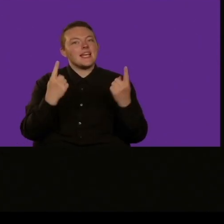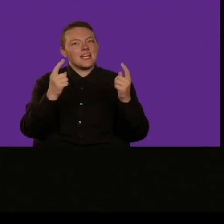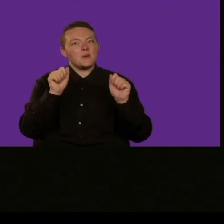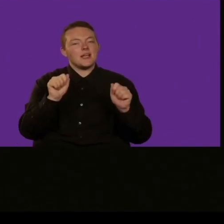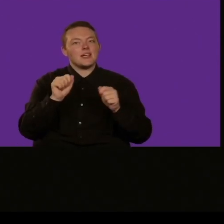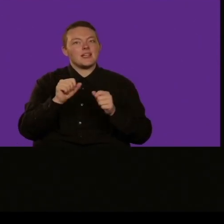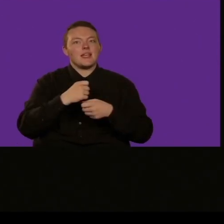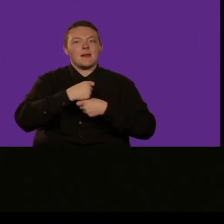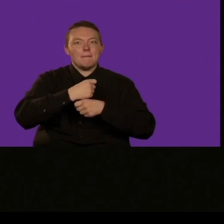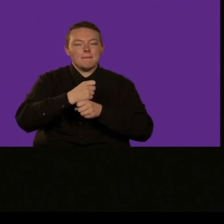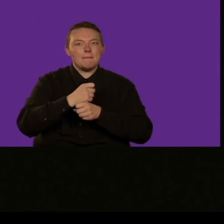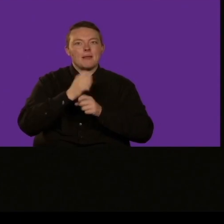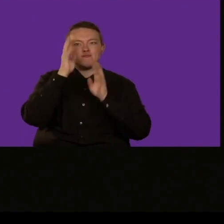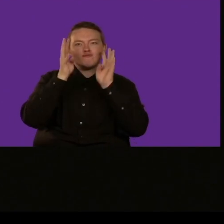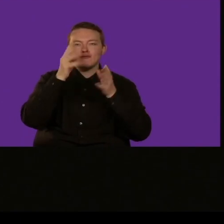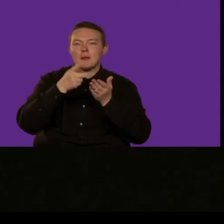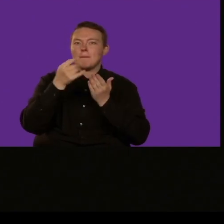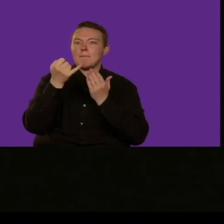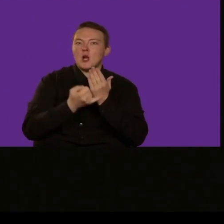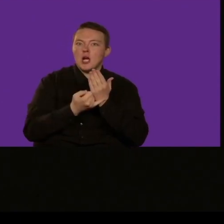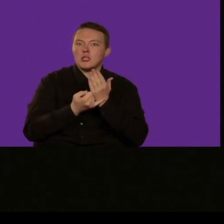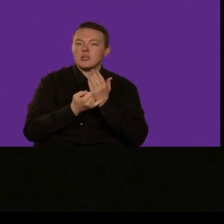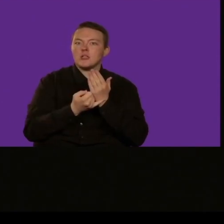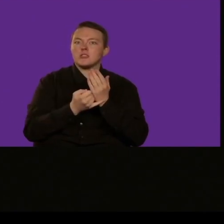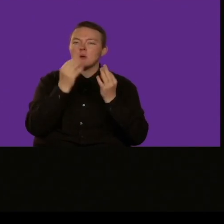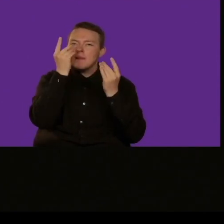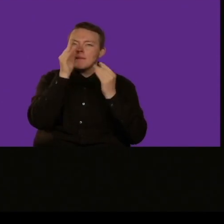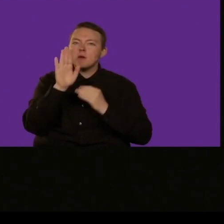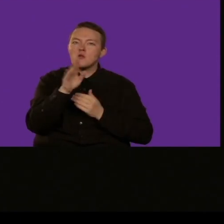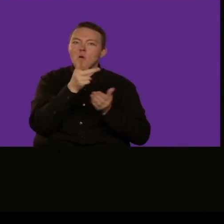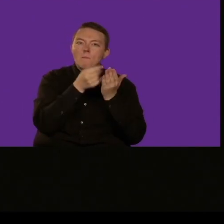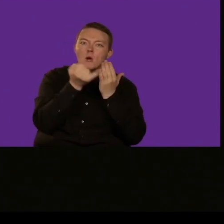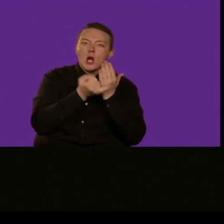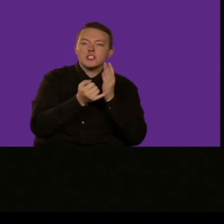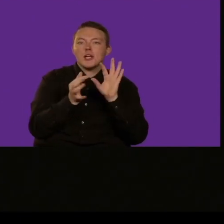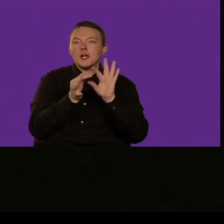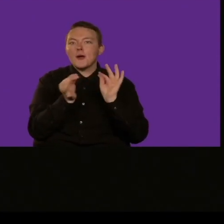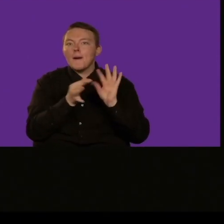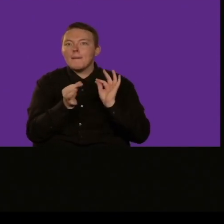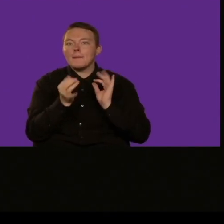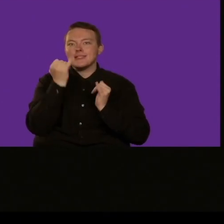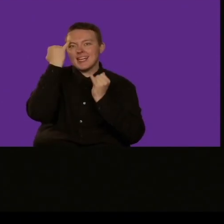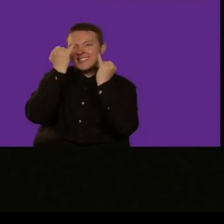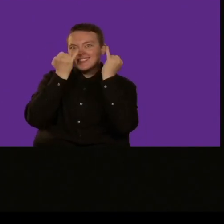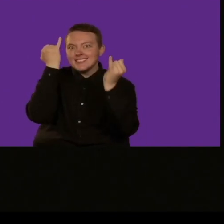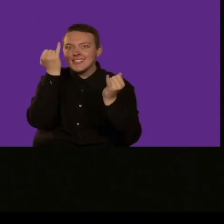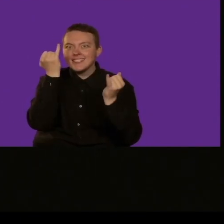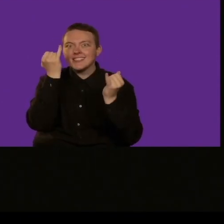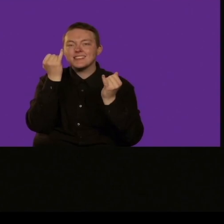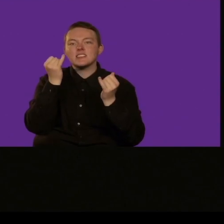ricordatorio ricordare che abbiamo vincoli legami con studi